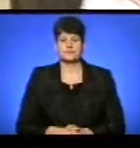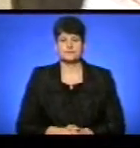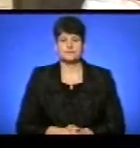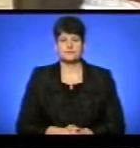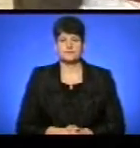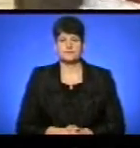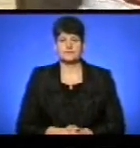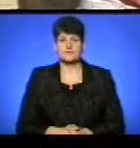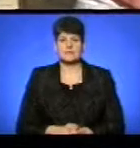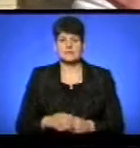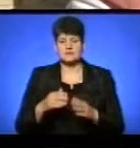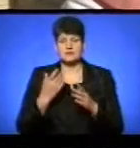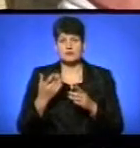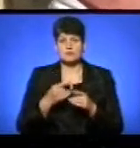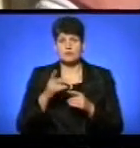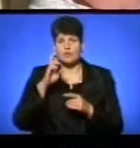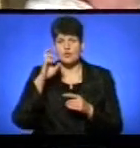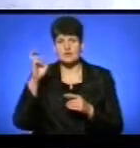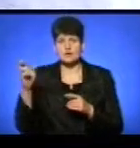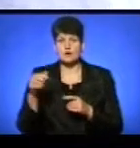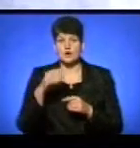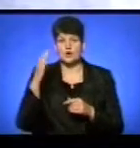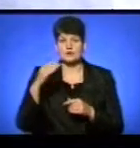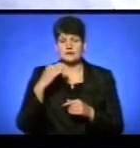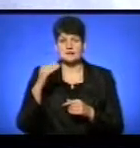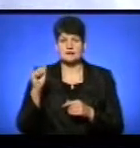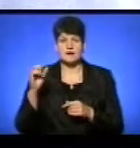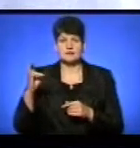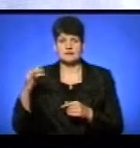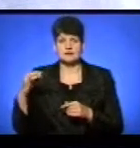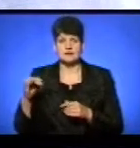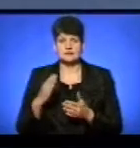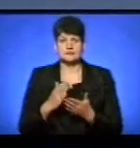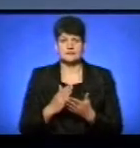Благословений Бог, отець-слога Божий, отець Андрій став.